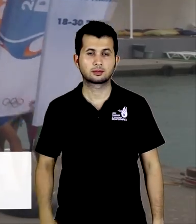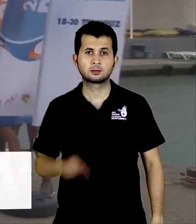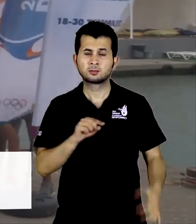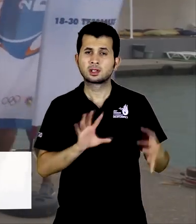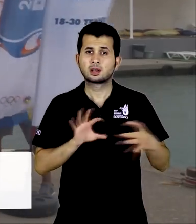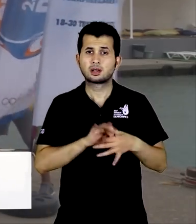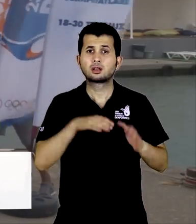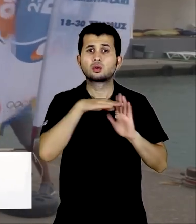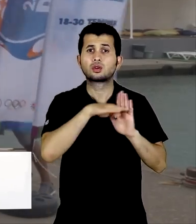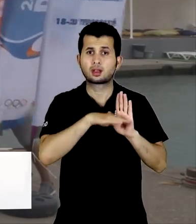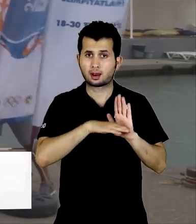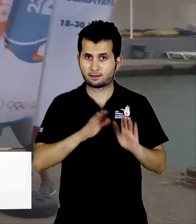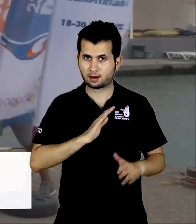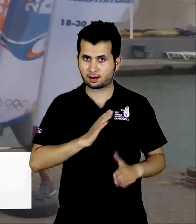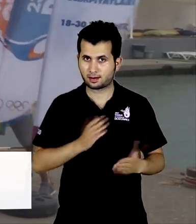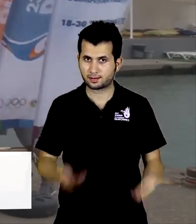Bununla alakalı kurallar var.